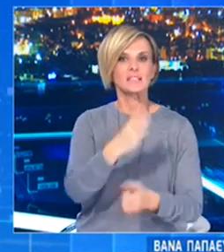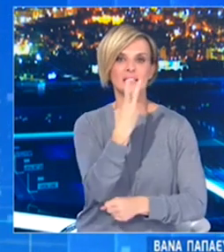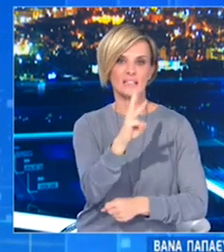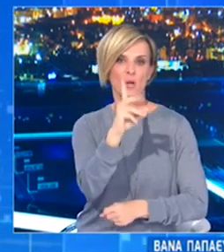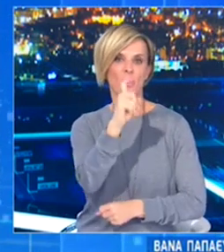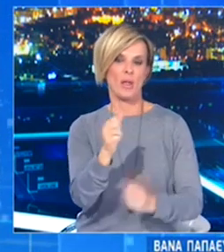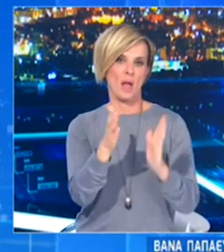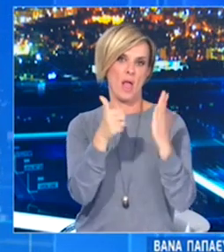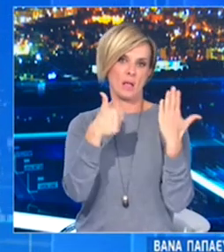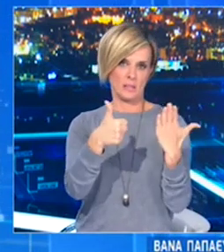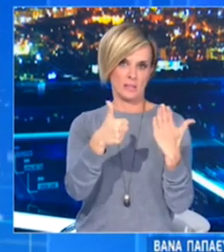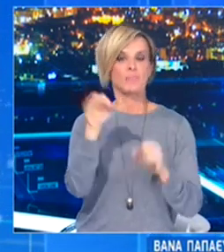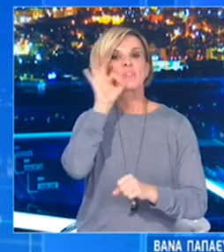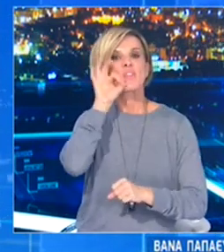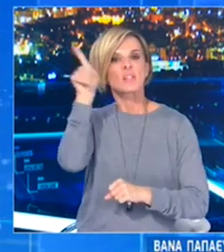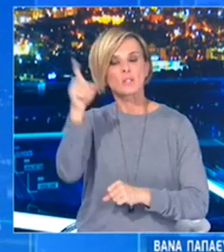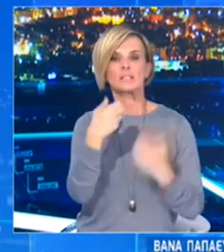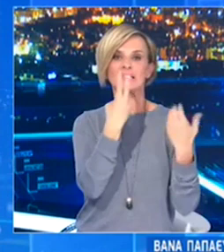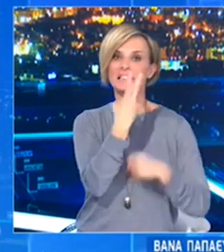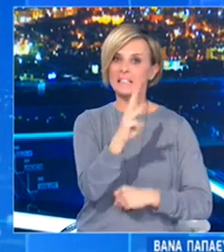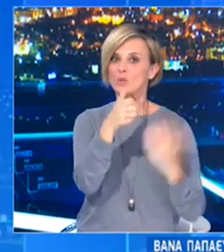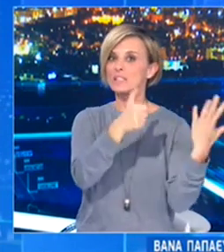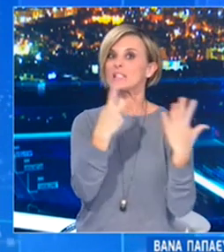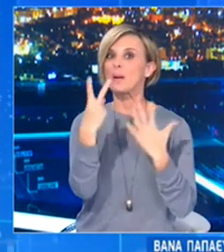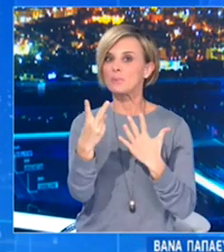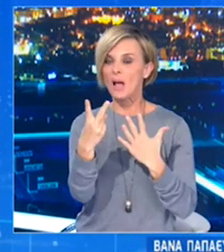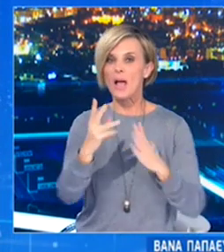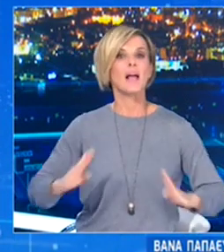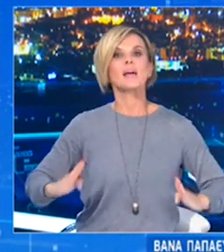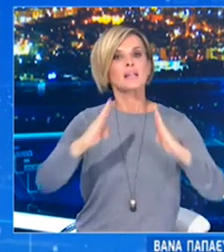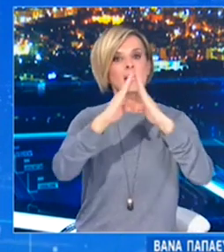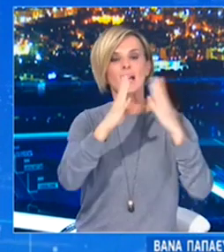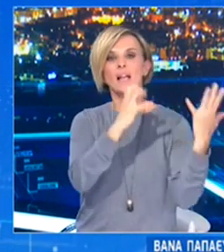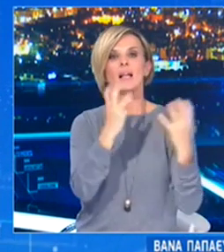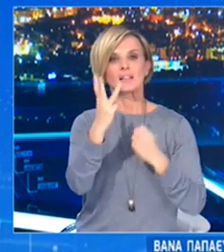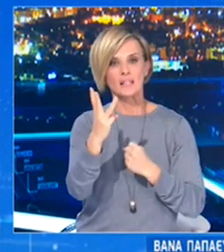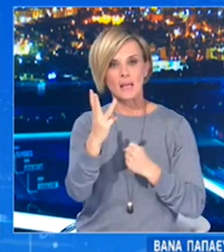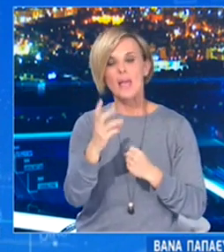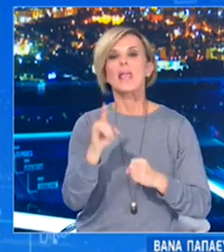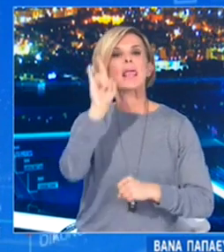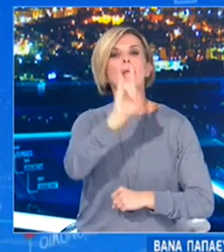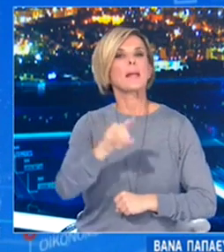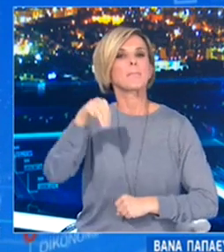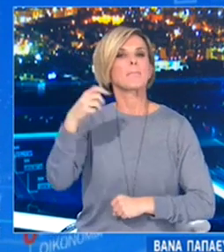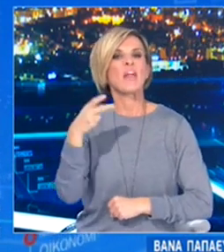κρούσματα, στη Θεσσαλονίκη 367, στην Πυρή 93 και στην Ιμαθία 79.